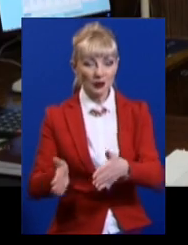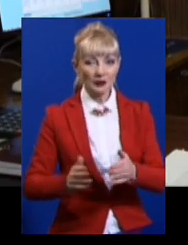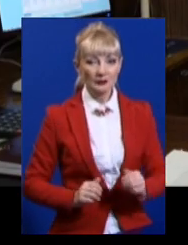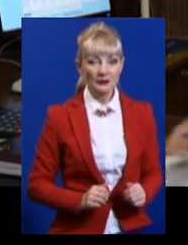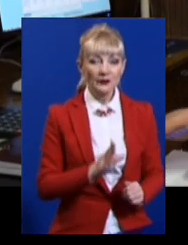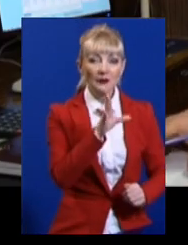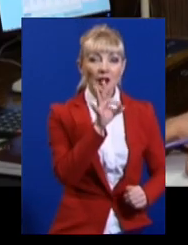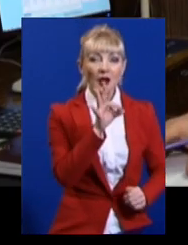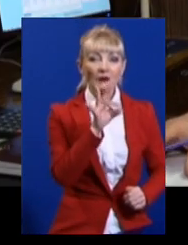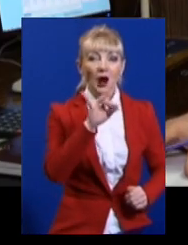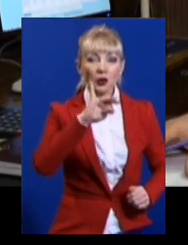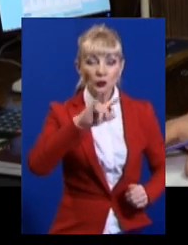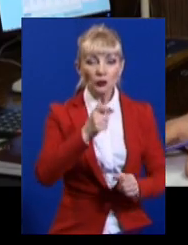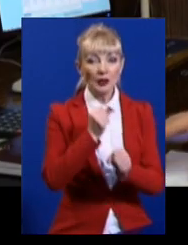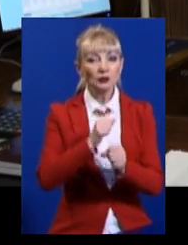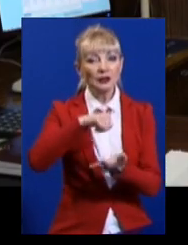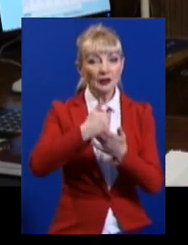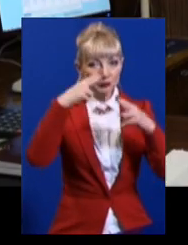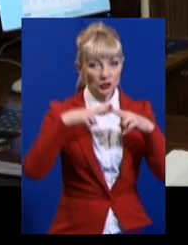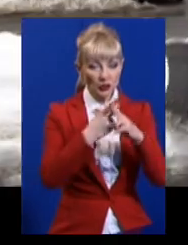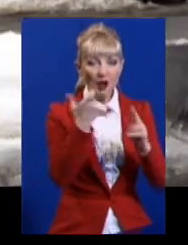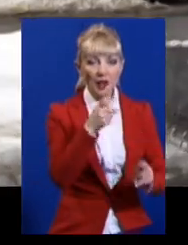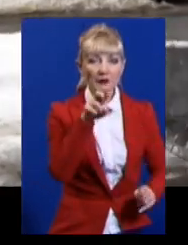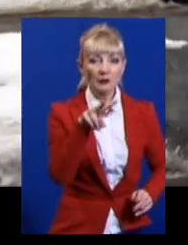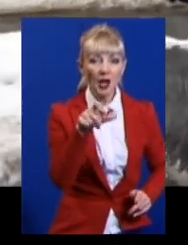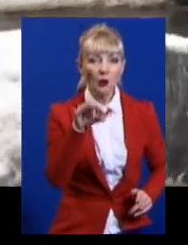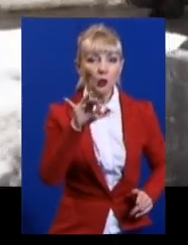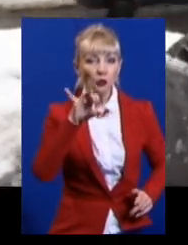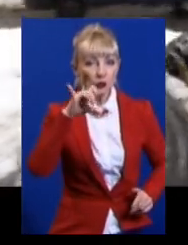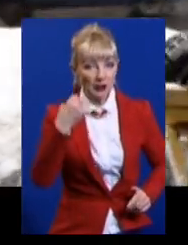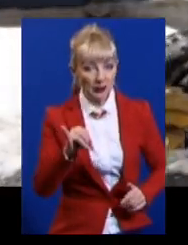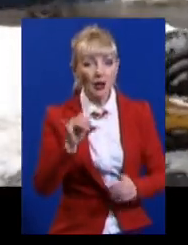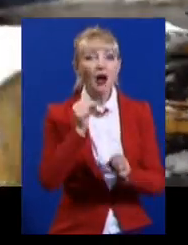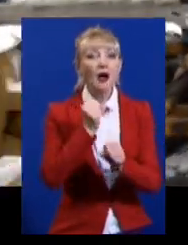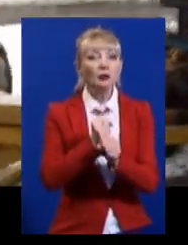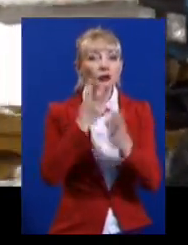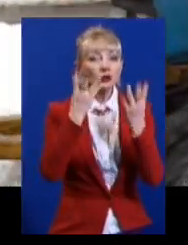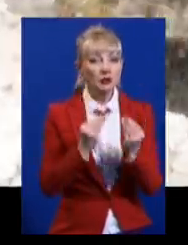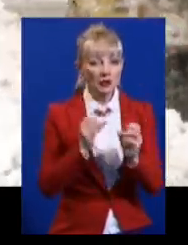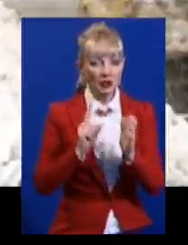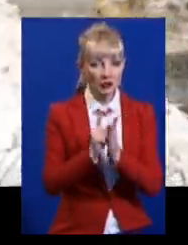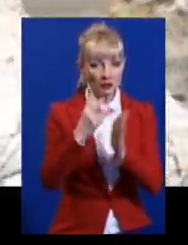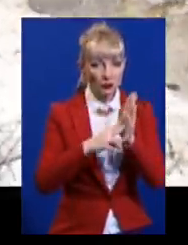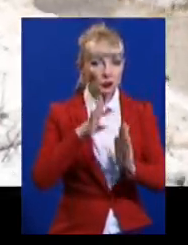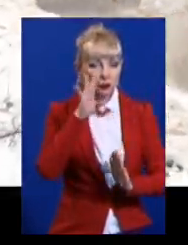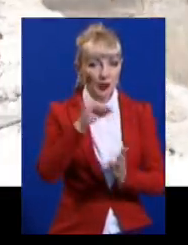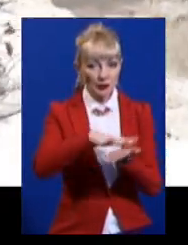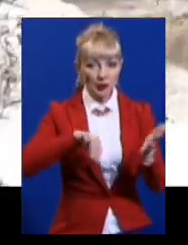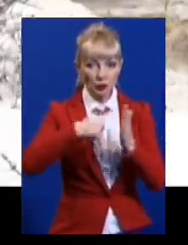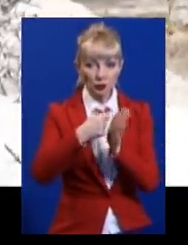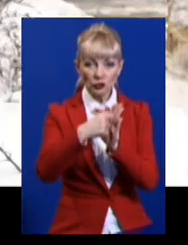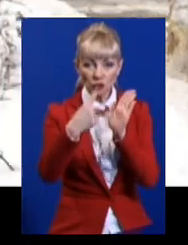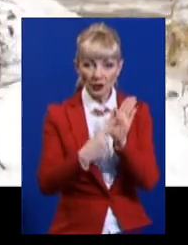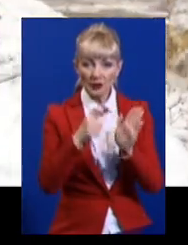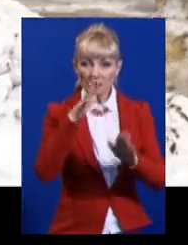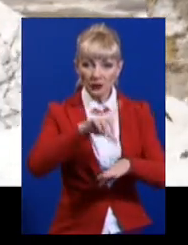Андрій Ворволь працює головним інженером Харків-Благоустрою. Говорить, робочий день у двірників починається о восьмій ранку і триває до шістнадцятої.